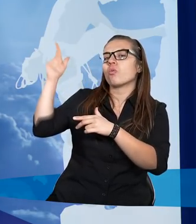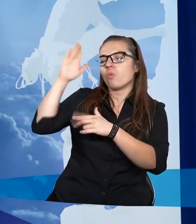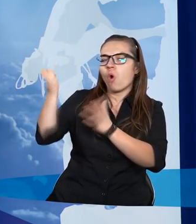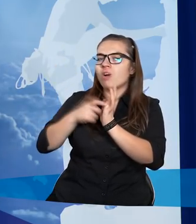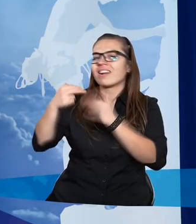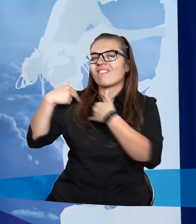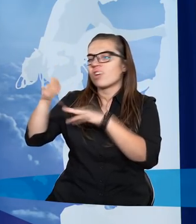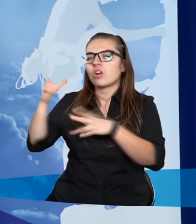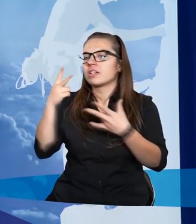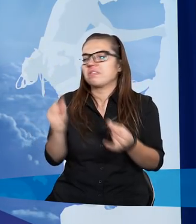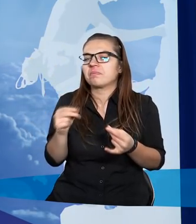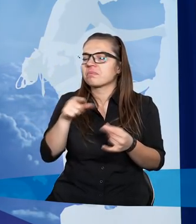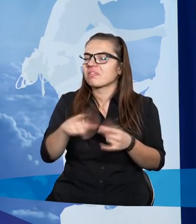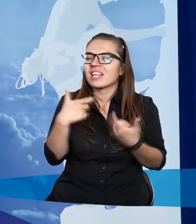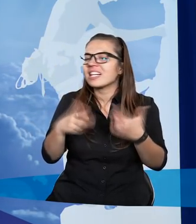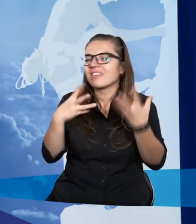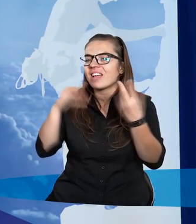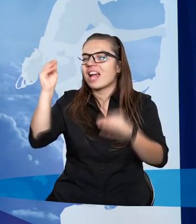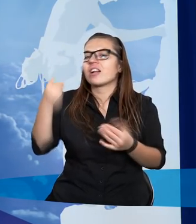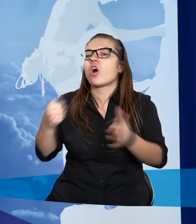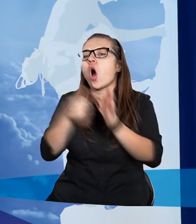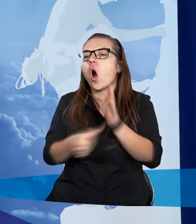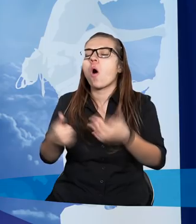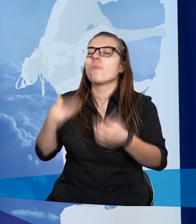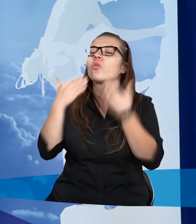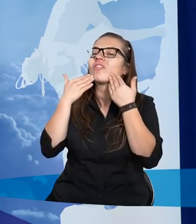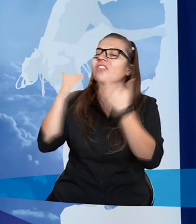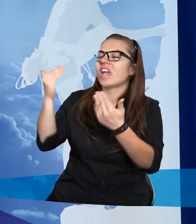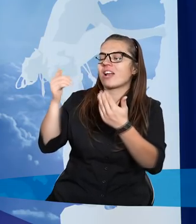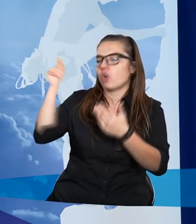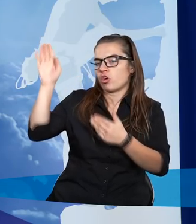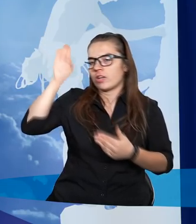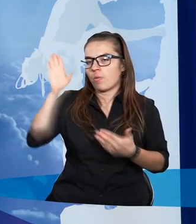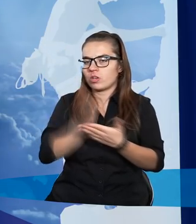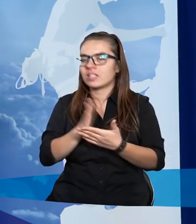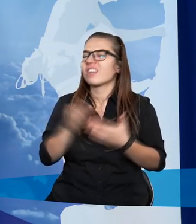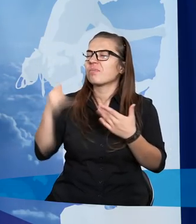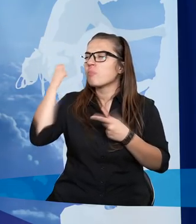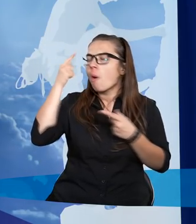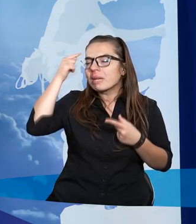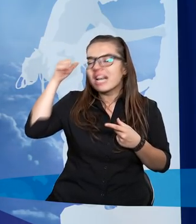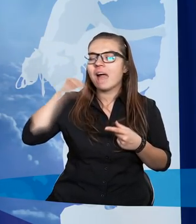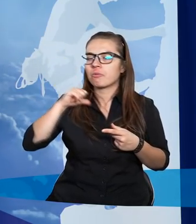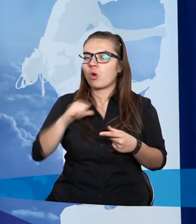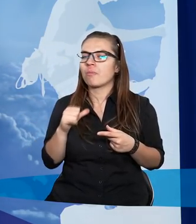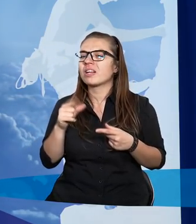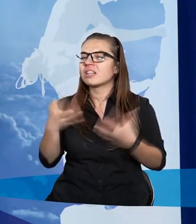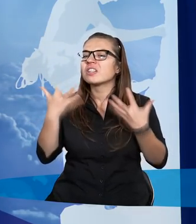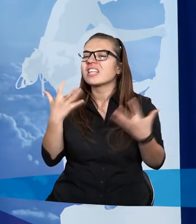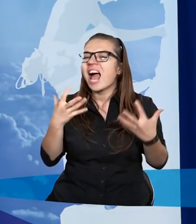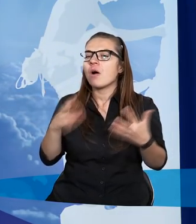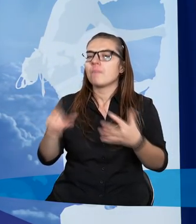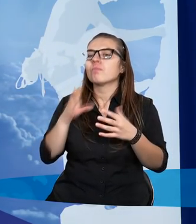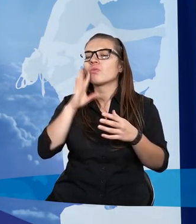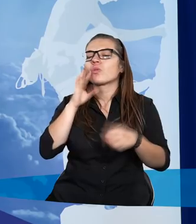Nie chce ode mnie zupełnie nic więcej, oprócz zwykłej wdzięczności. Kiedy pomyślałem o tym, że chciałem